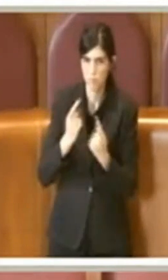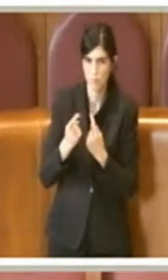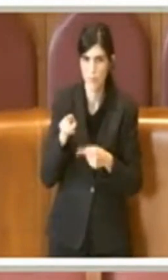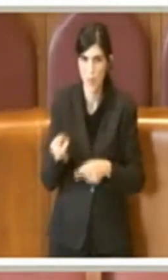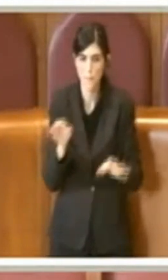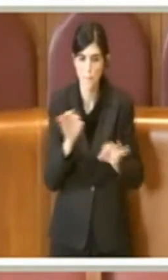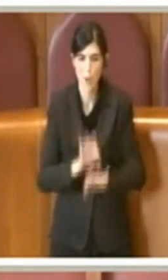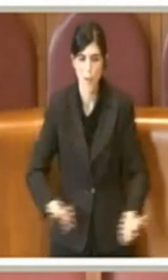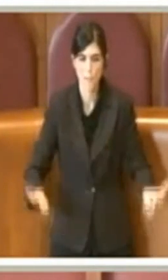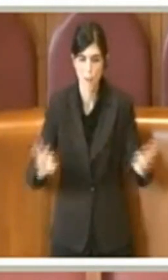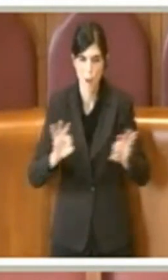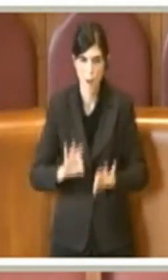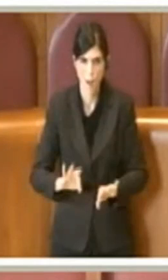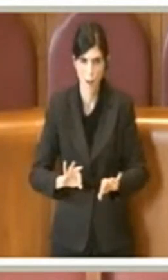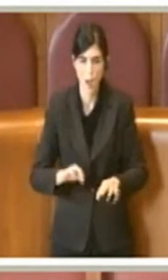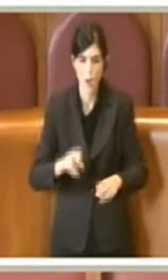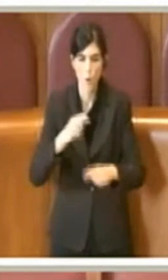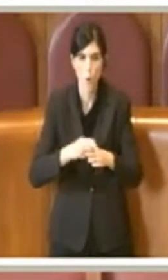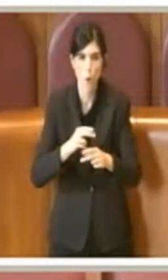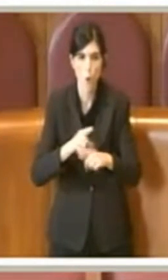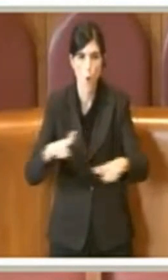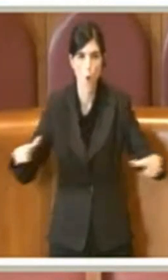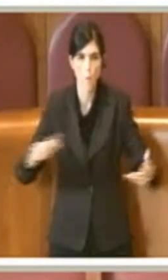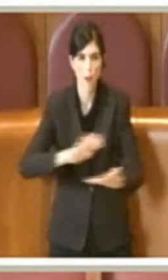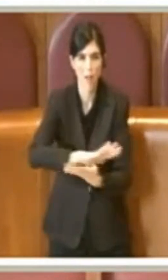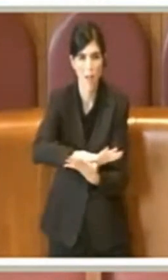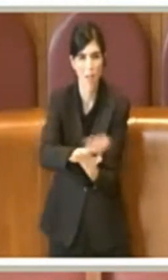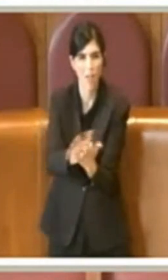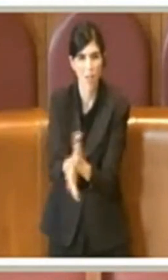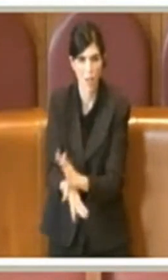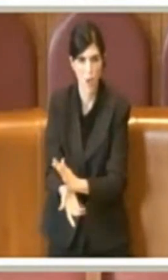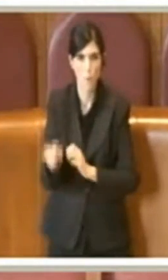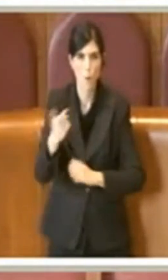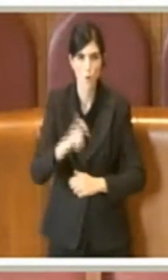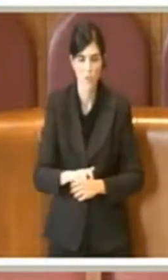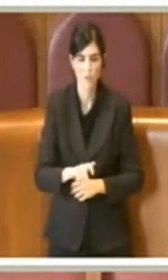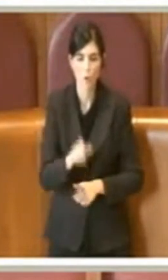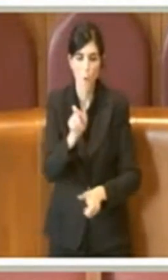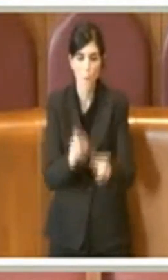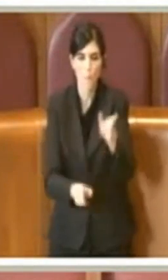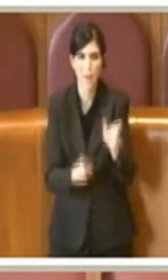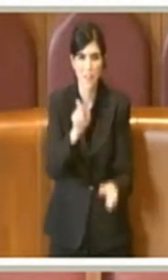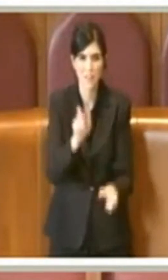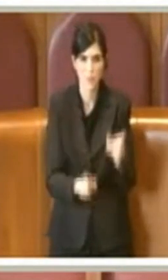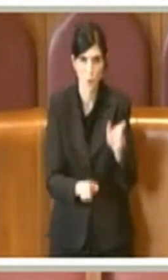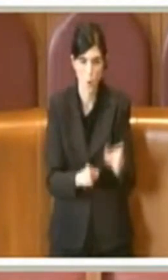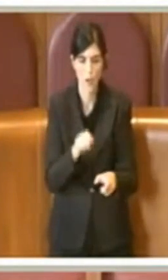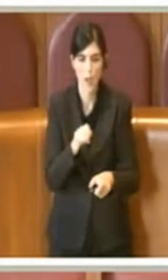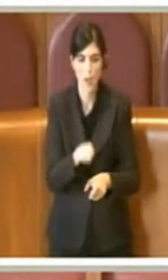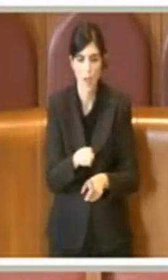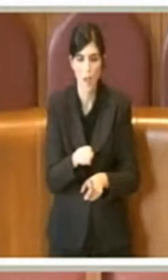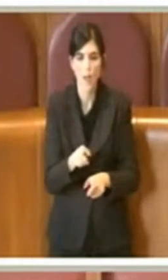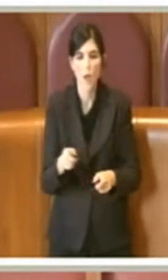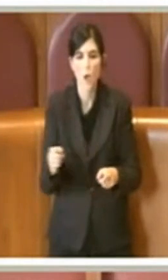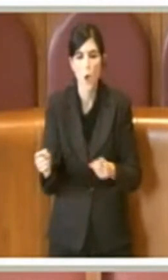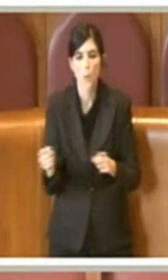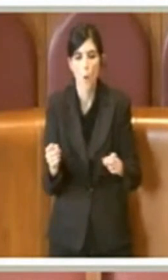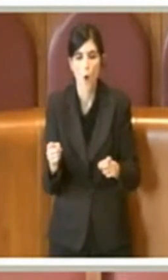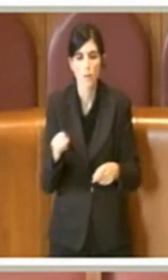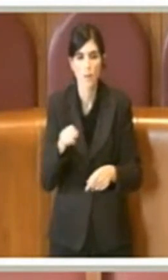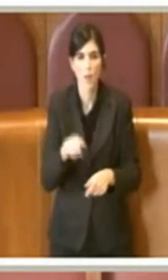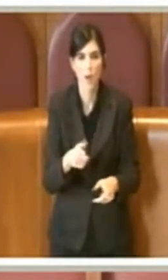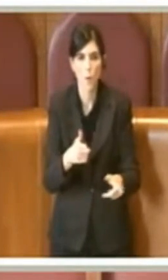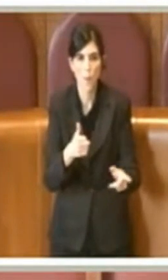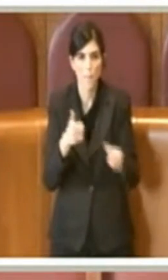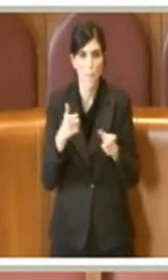di Roma. Perché quei poveracci che sono morti sulla breccia di Porta Pia, sono